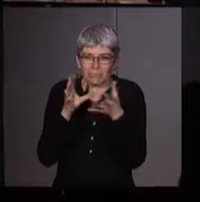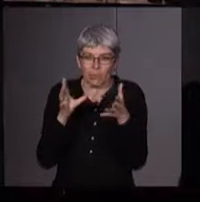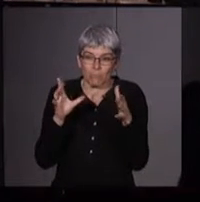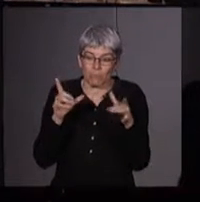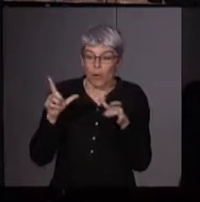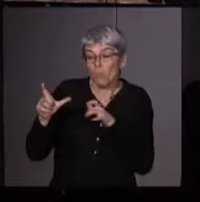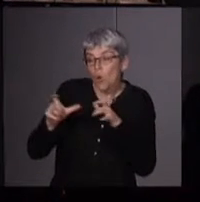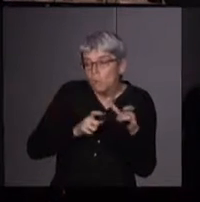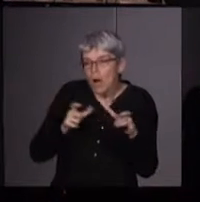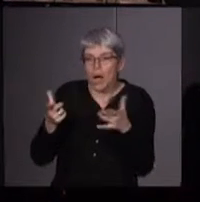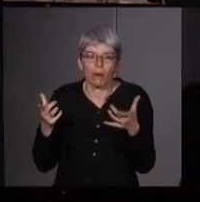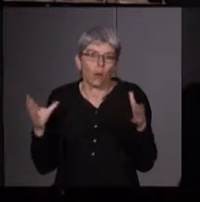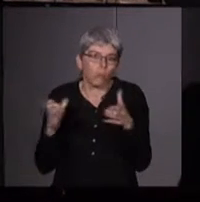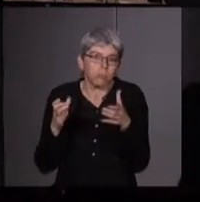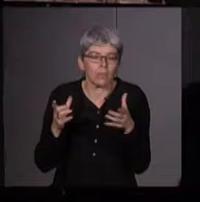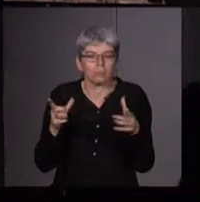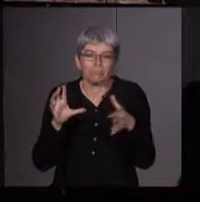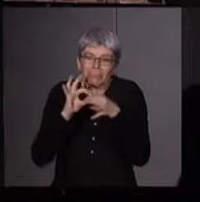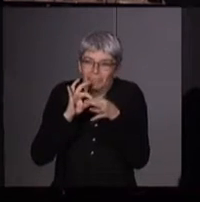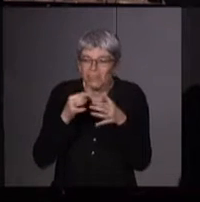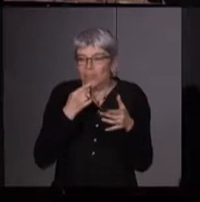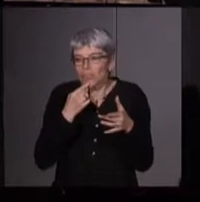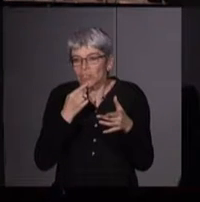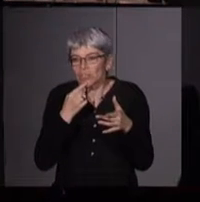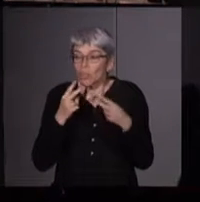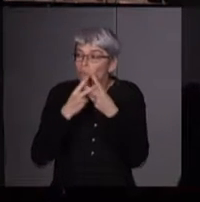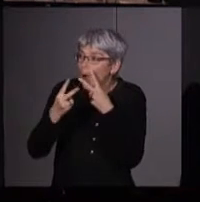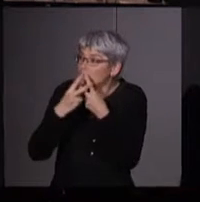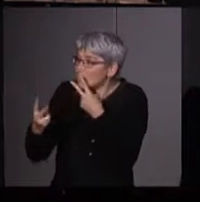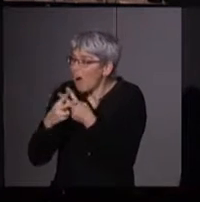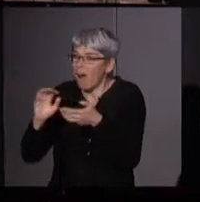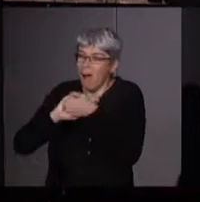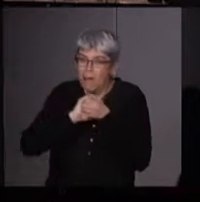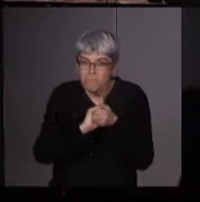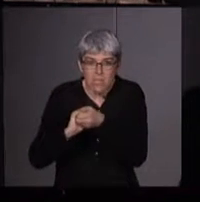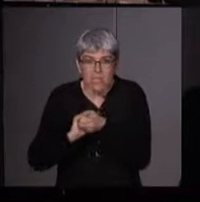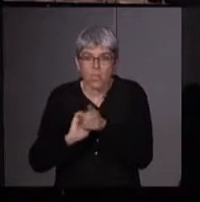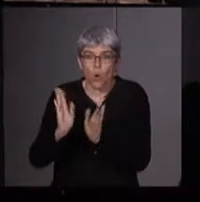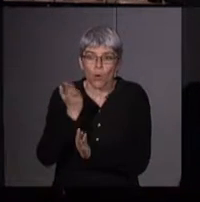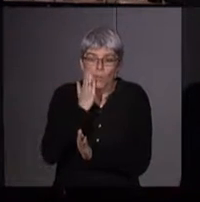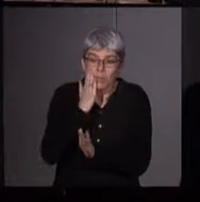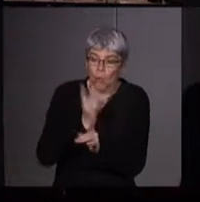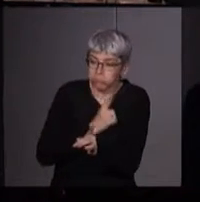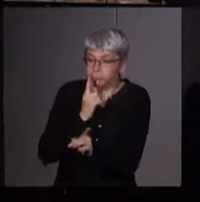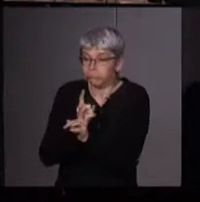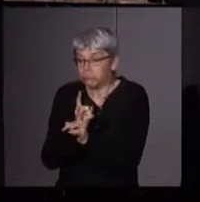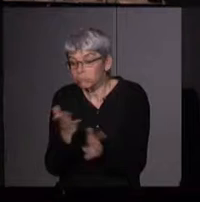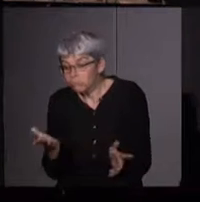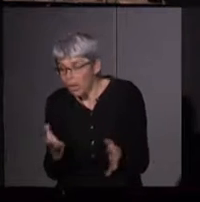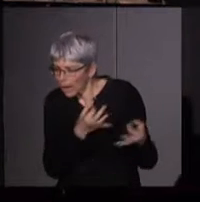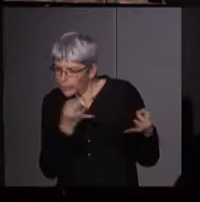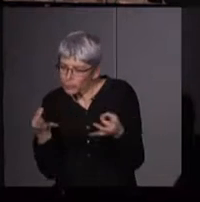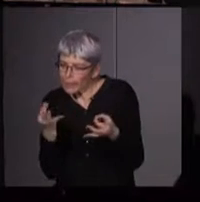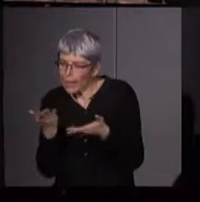groupes d'affinités, c'est en gros un groupe de voisins, d'amis, de connaissances qui se rencontrent de façon assez